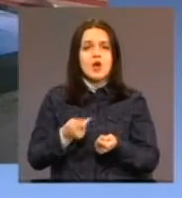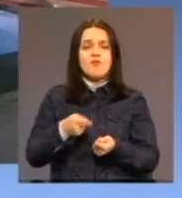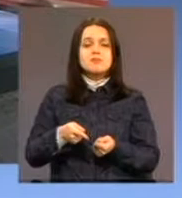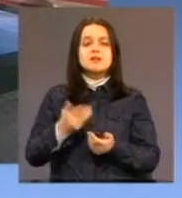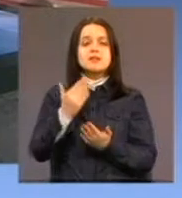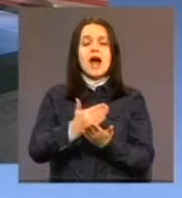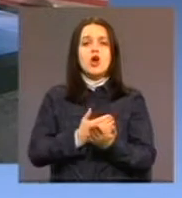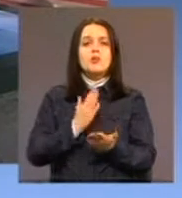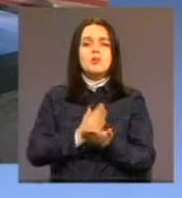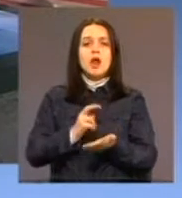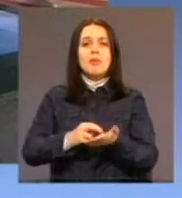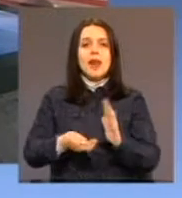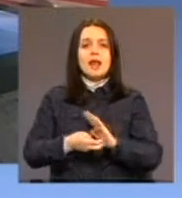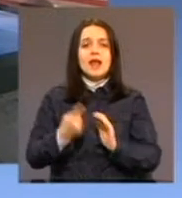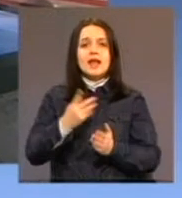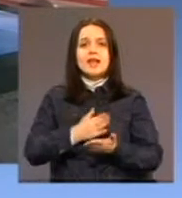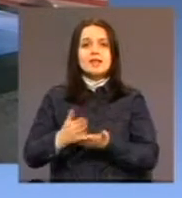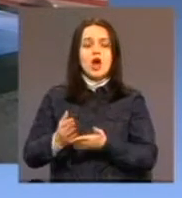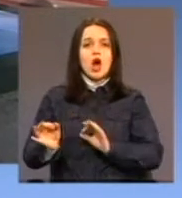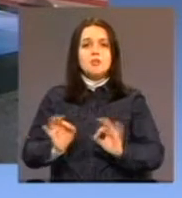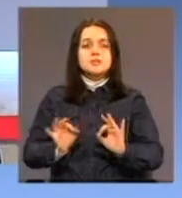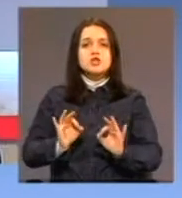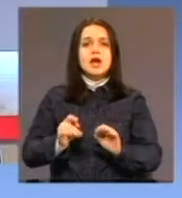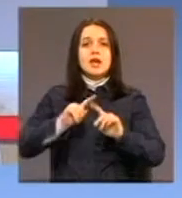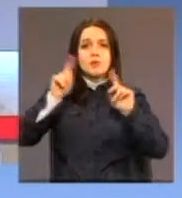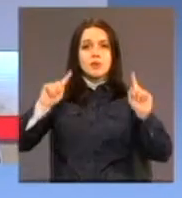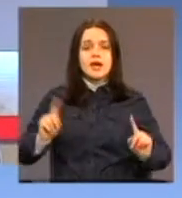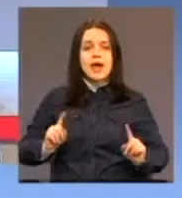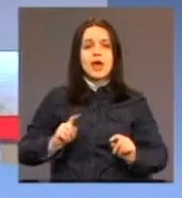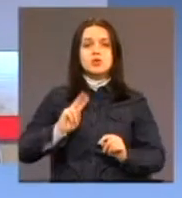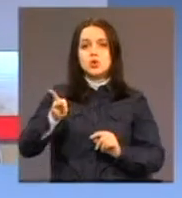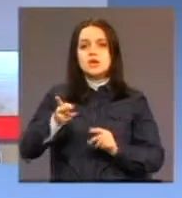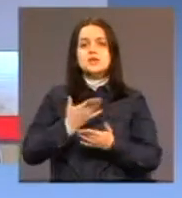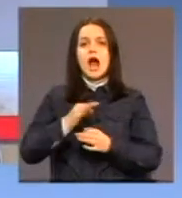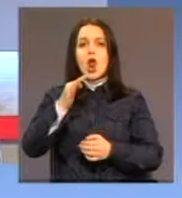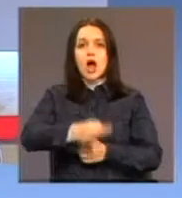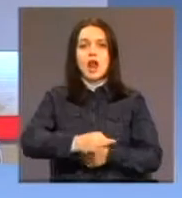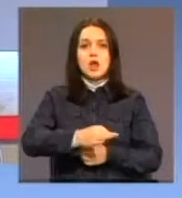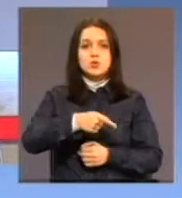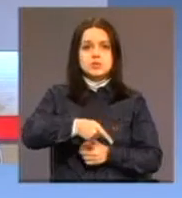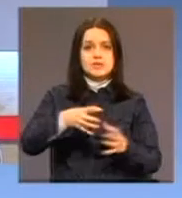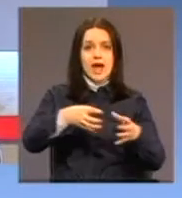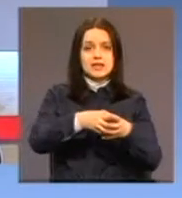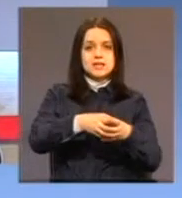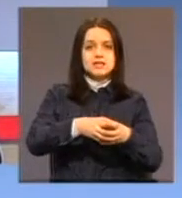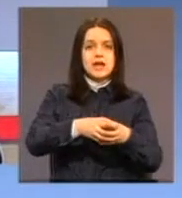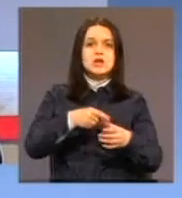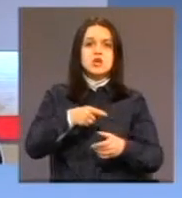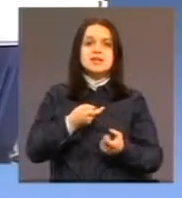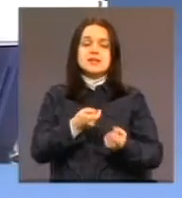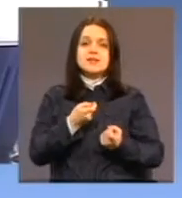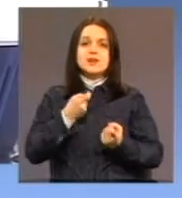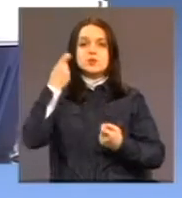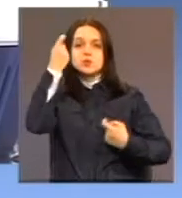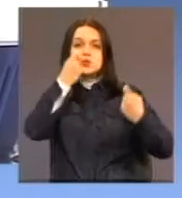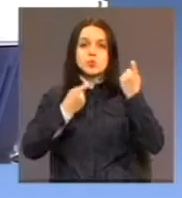jedan dio finansiranja da obezbeđe nivo Republike, druge lokalne zajednice, što je izazivalo određene sumnje vezano za